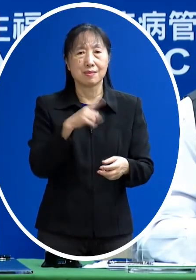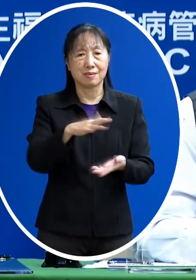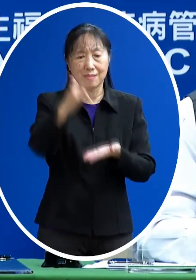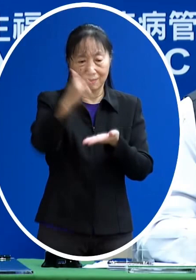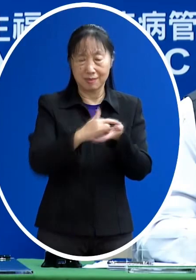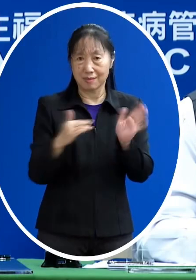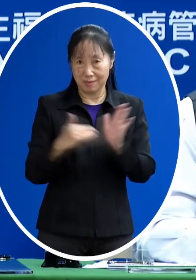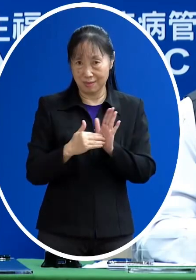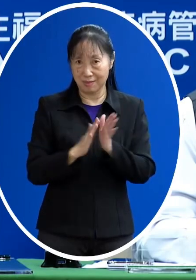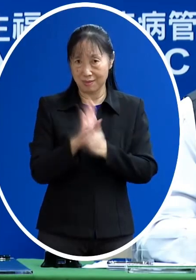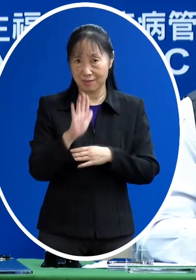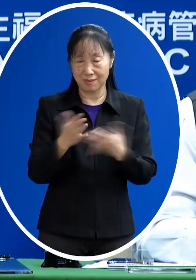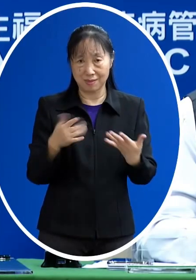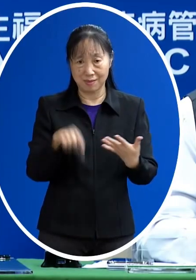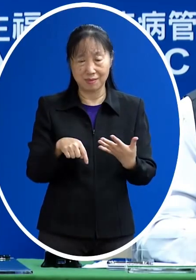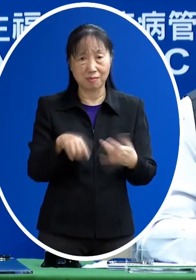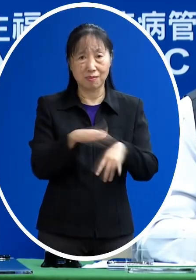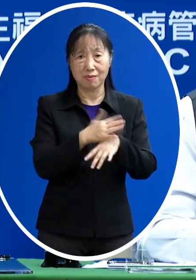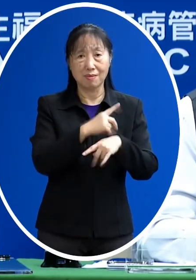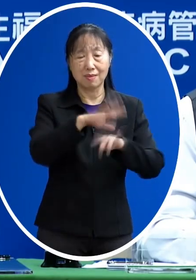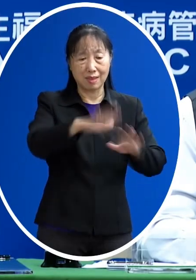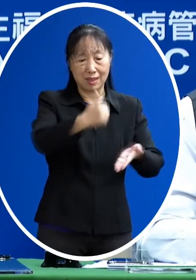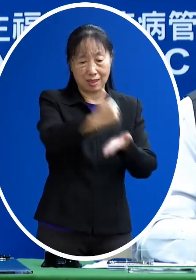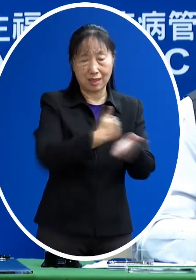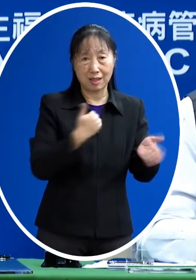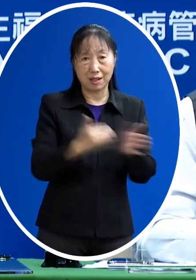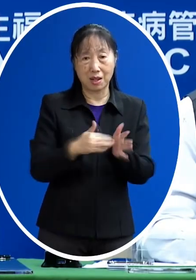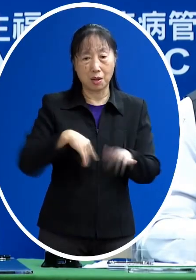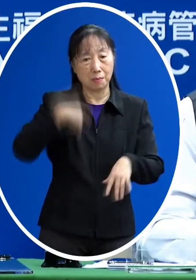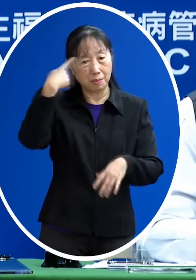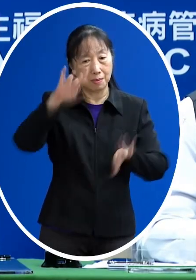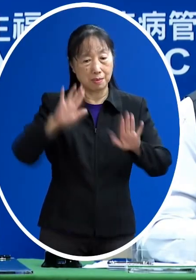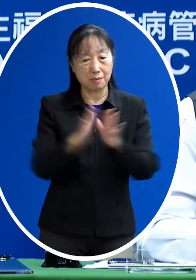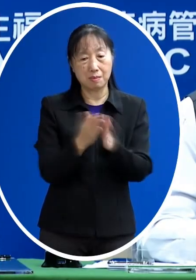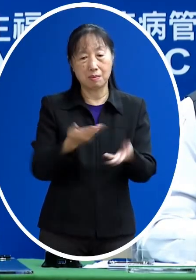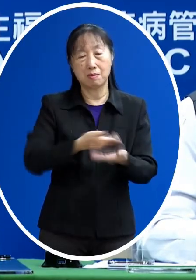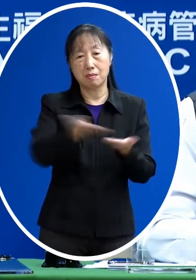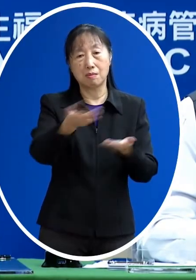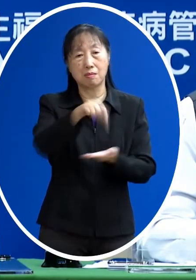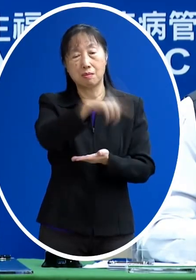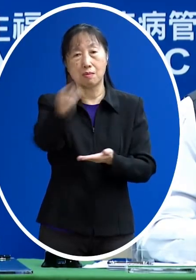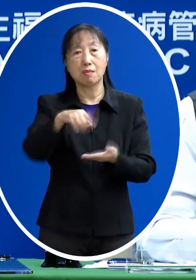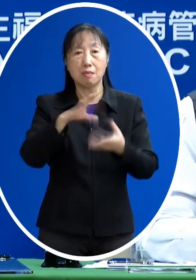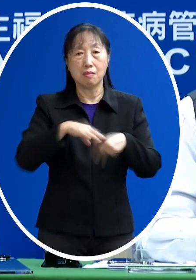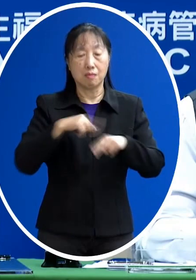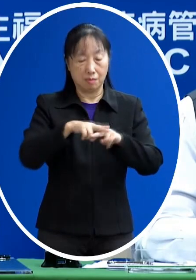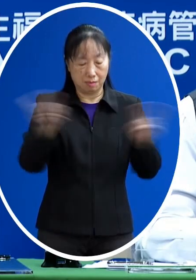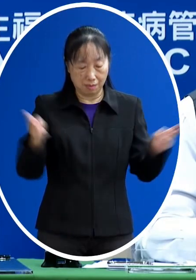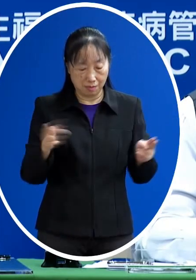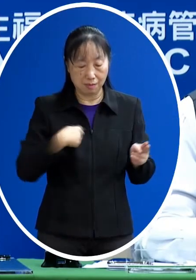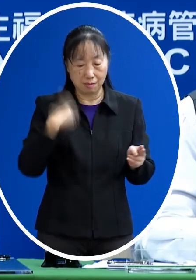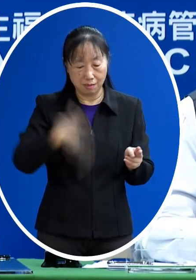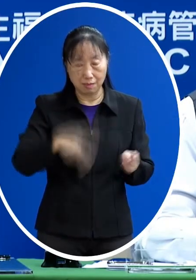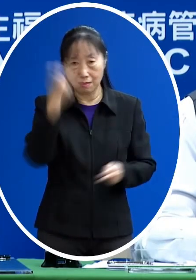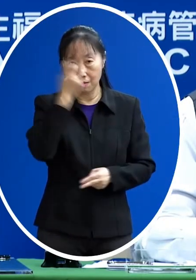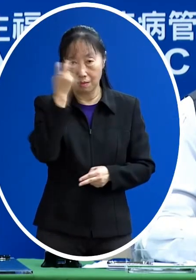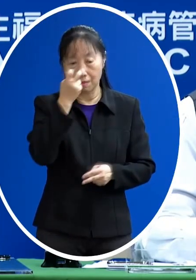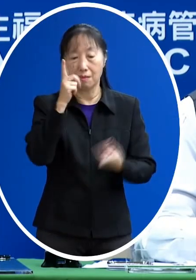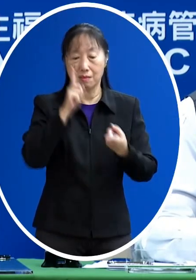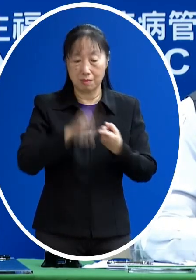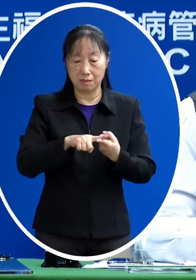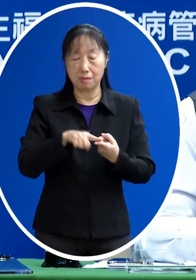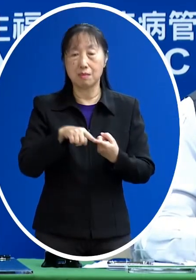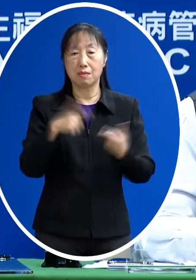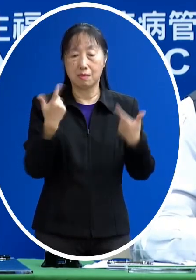來以後 不會說今天進來了明天就發下去 他有一個封簽檢驗的時間所以進來